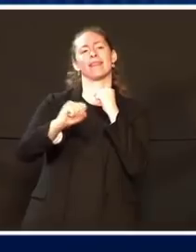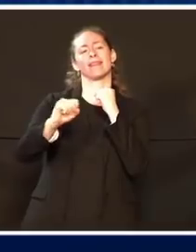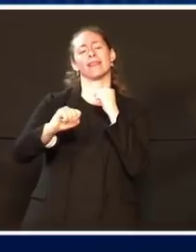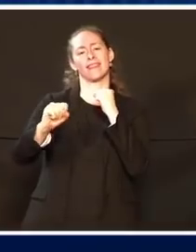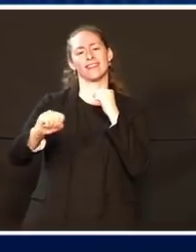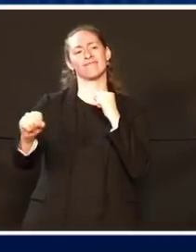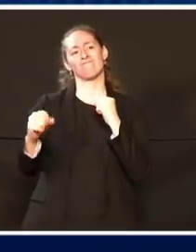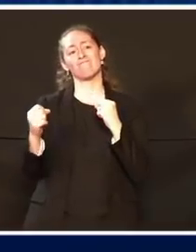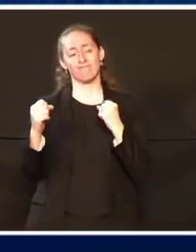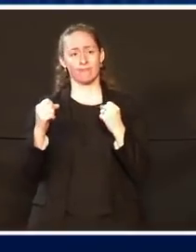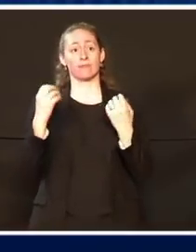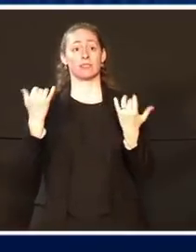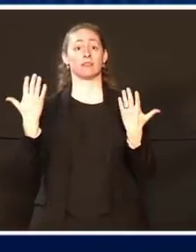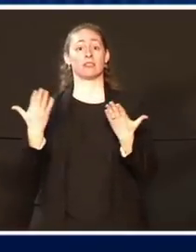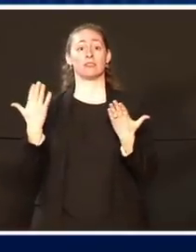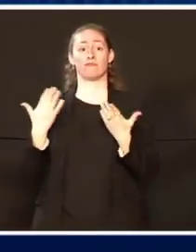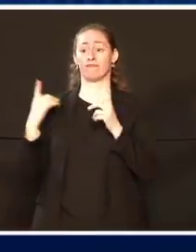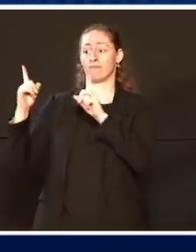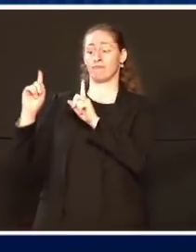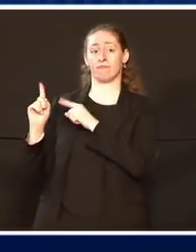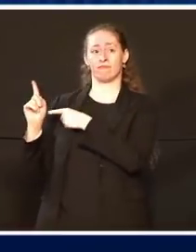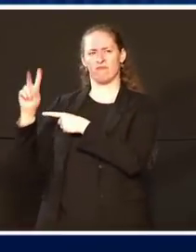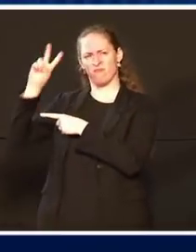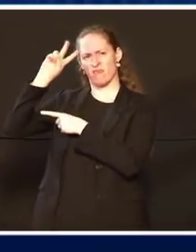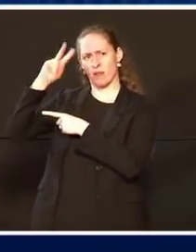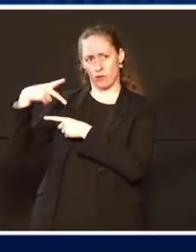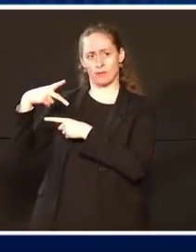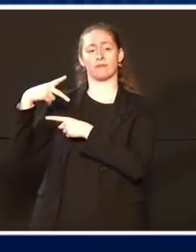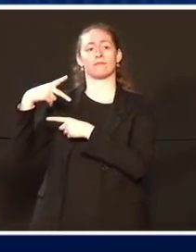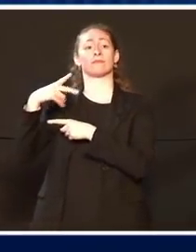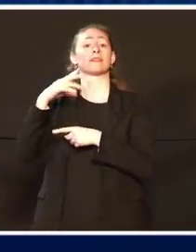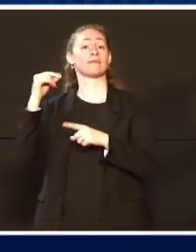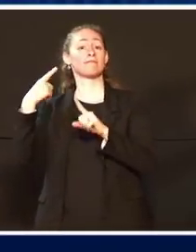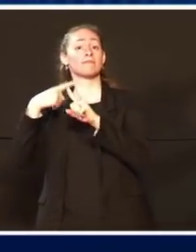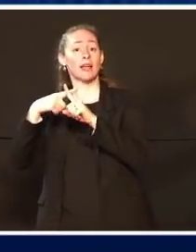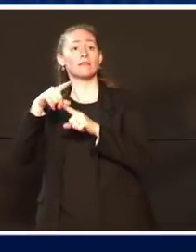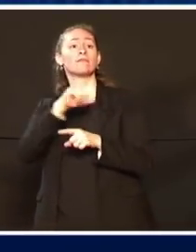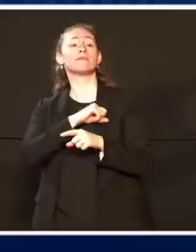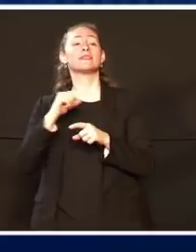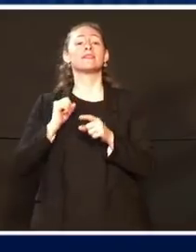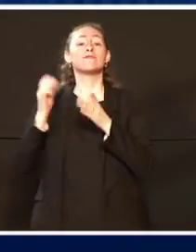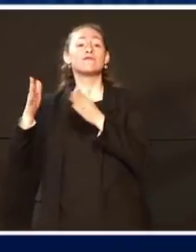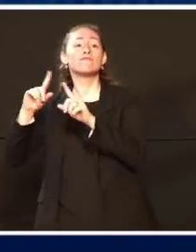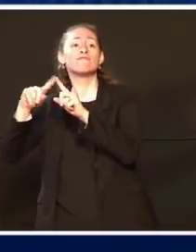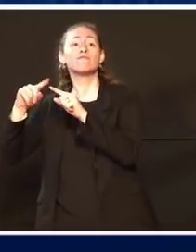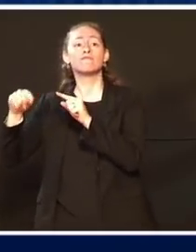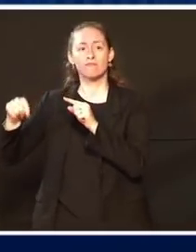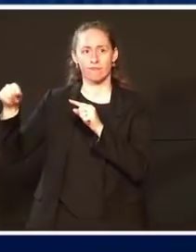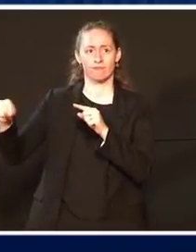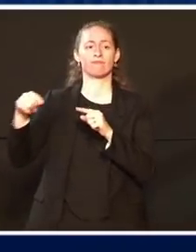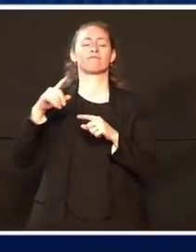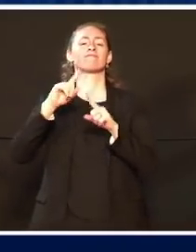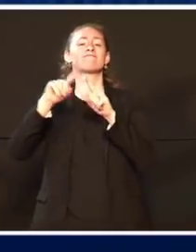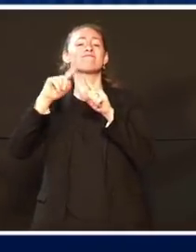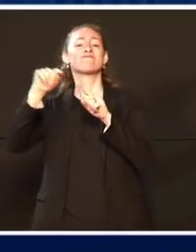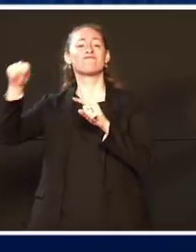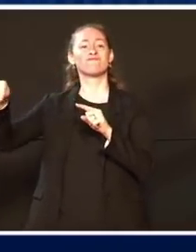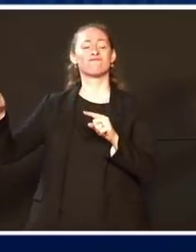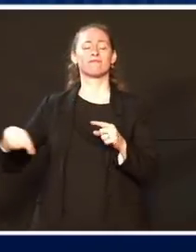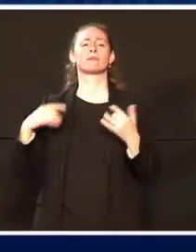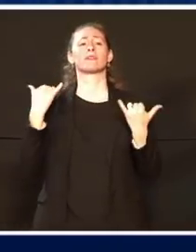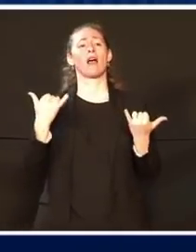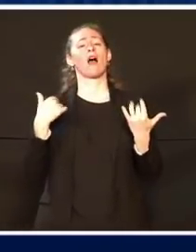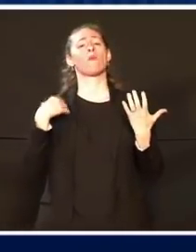und die Finanzministerin Janet Helen. Ich möchte aber unseren Plan sprechen. Und heute kamen die Arbeitslosen für